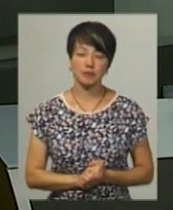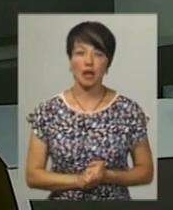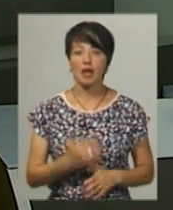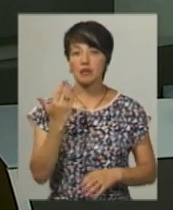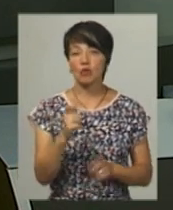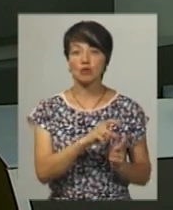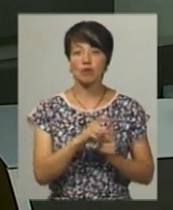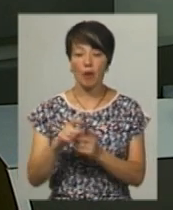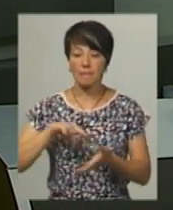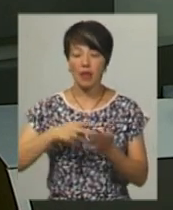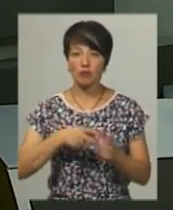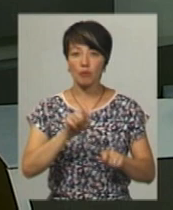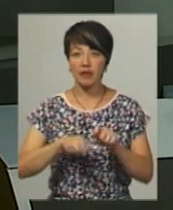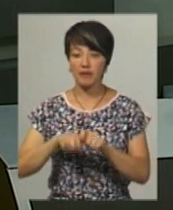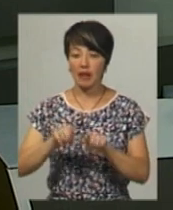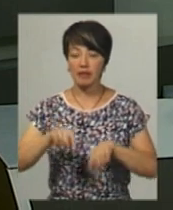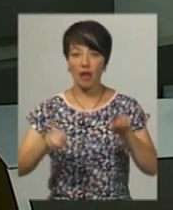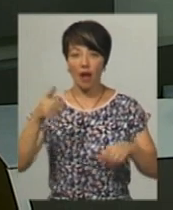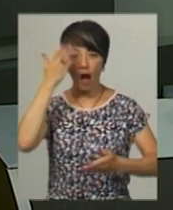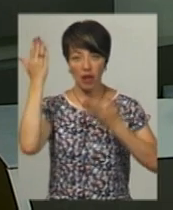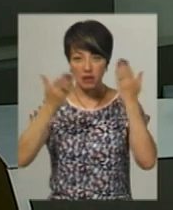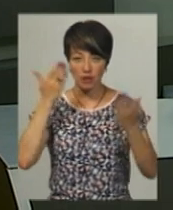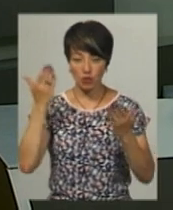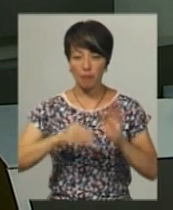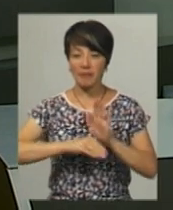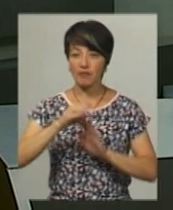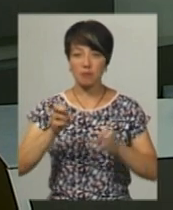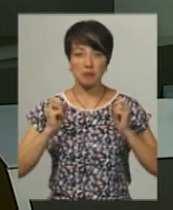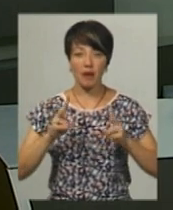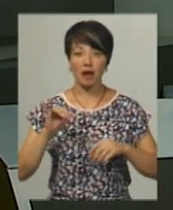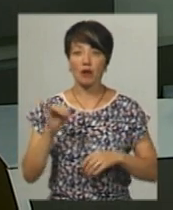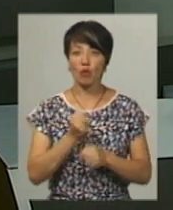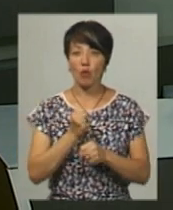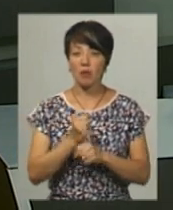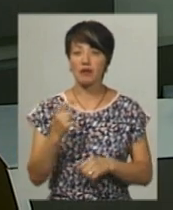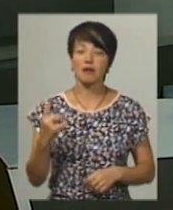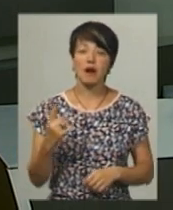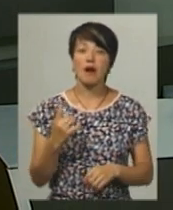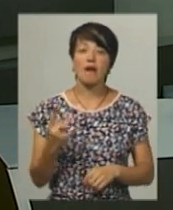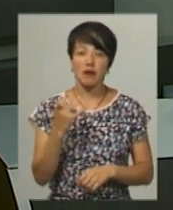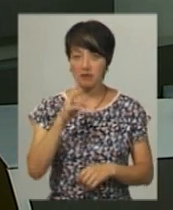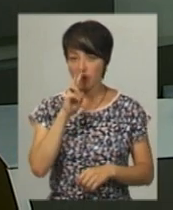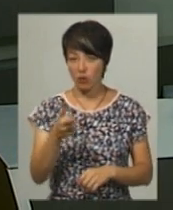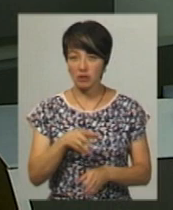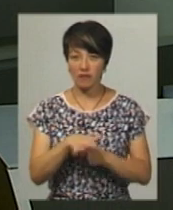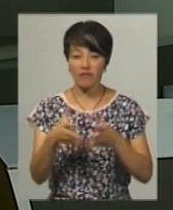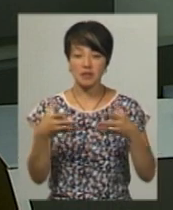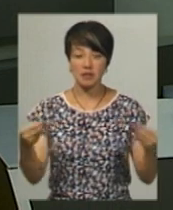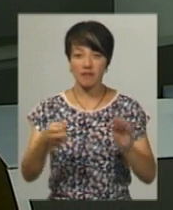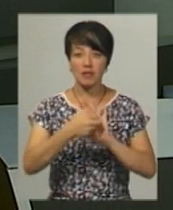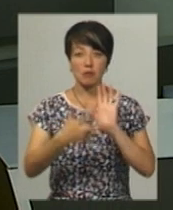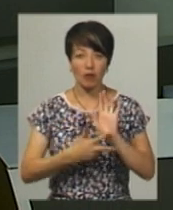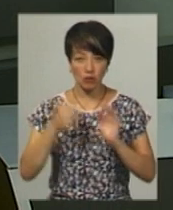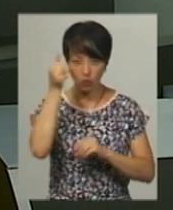За його словами, планову перевірку деяких атракціонів підвищеної небезпеки, яку роблять раз у два роки, здійснювали навесні 2018